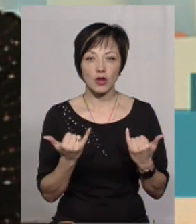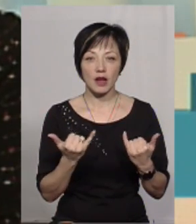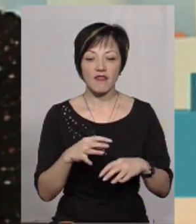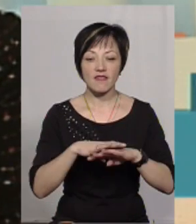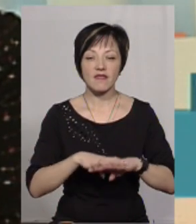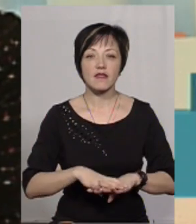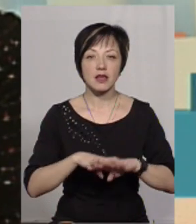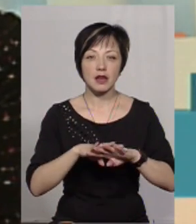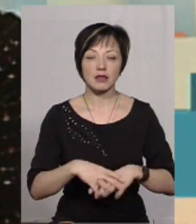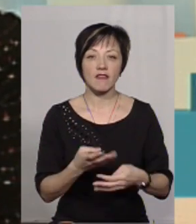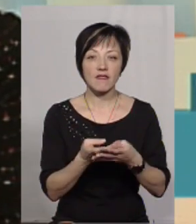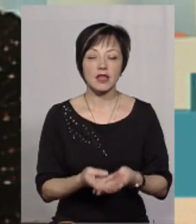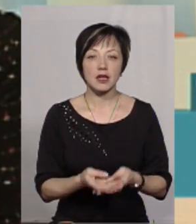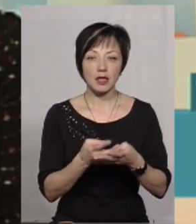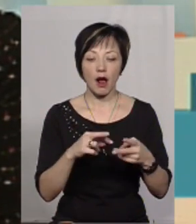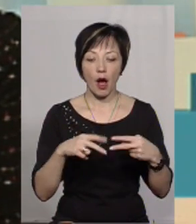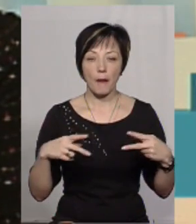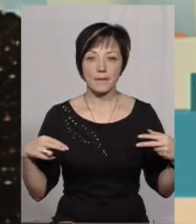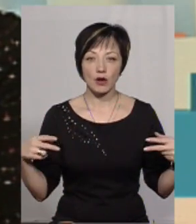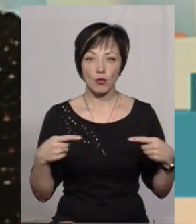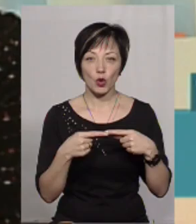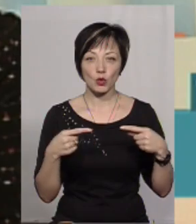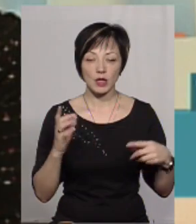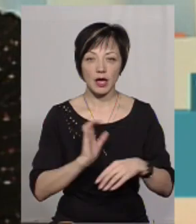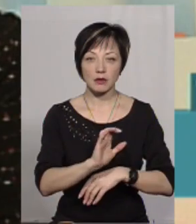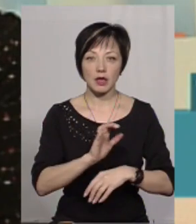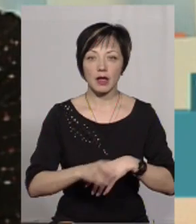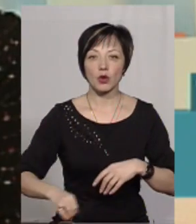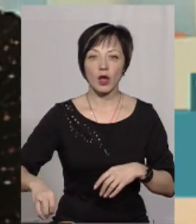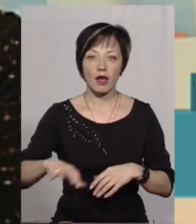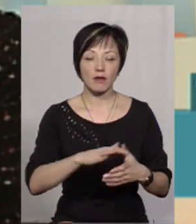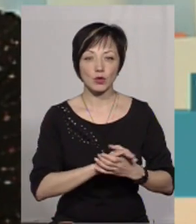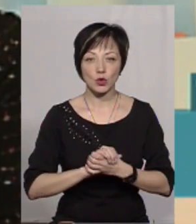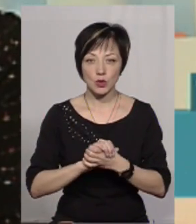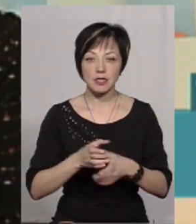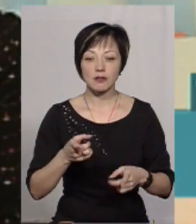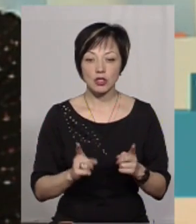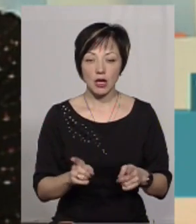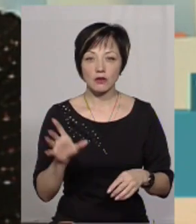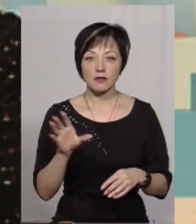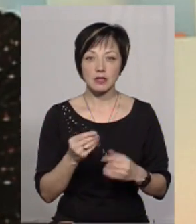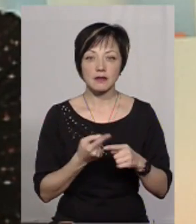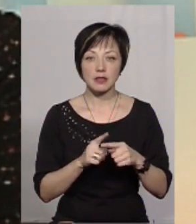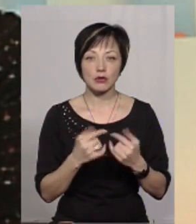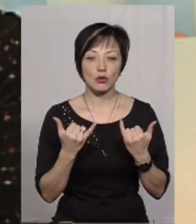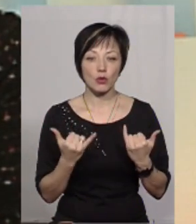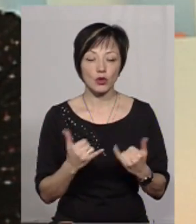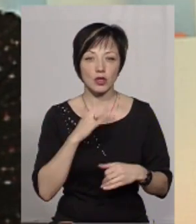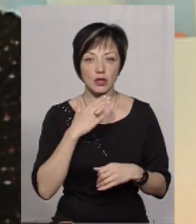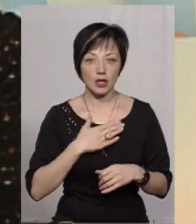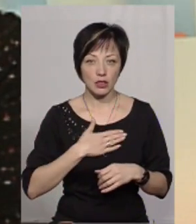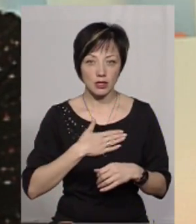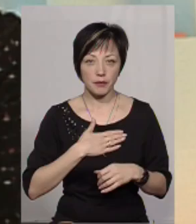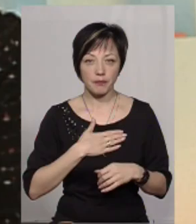фільтри і кабельно-провідникову продукцію, яка експортується до Європейського Союзу. Звичайно, що це сьогодні і наші